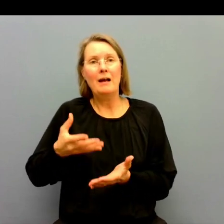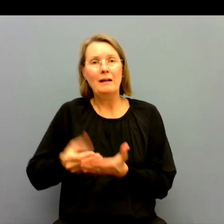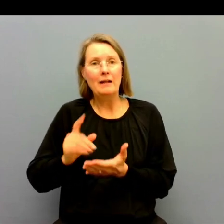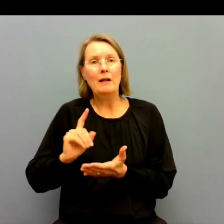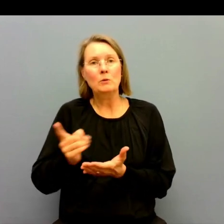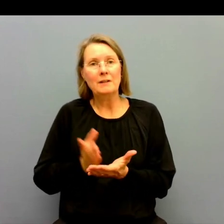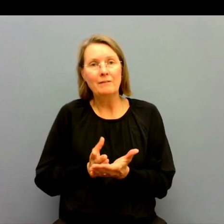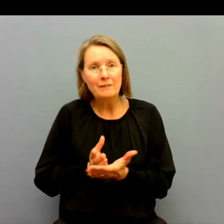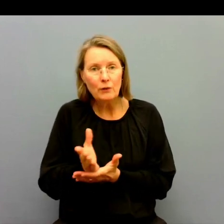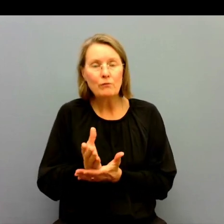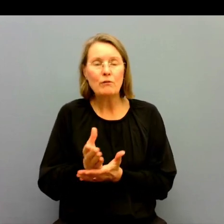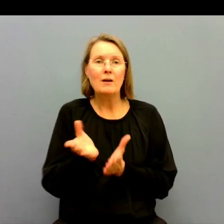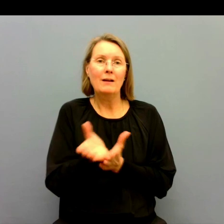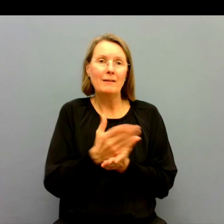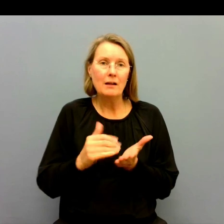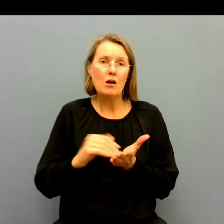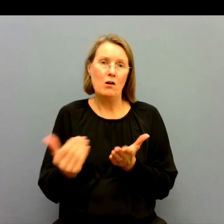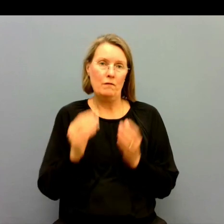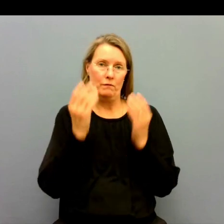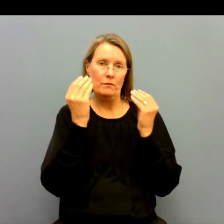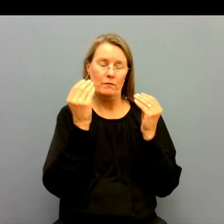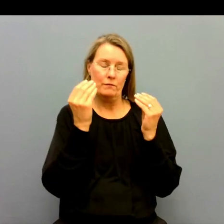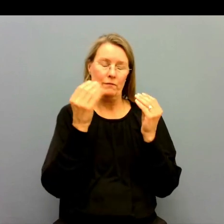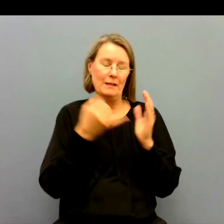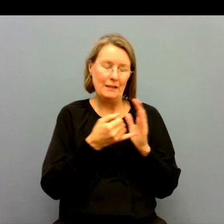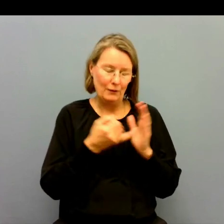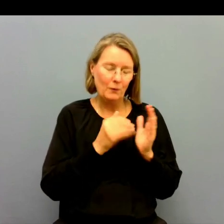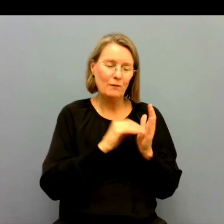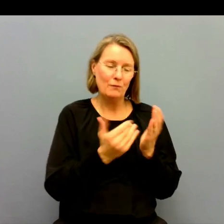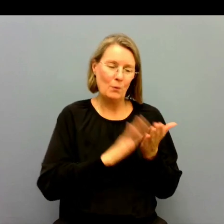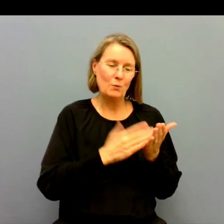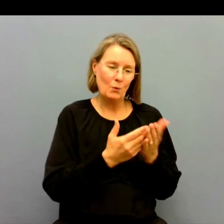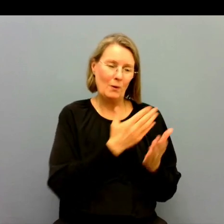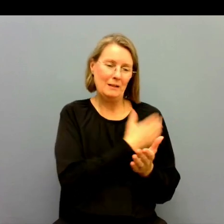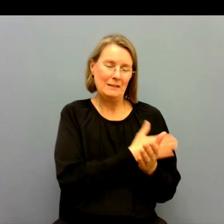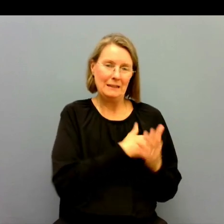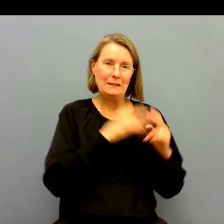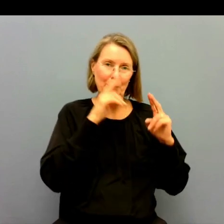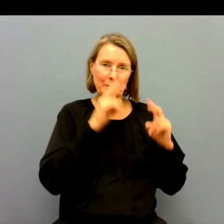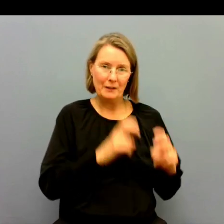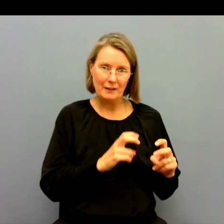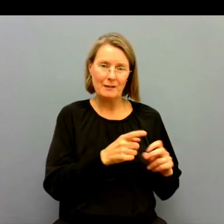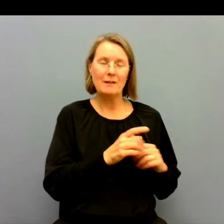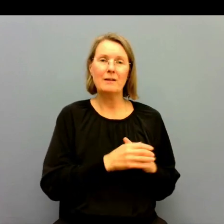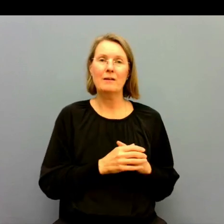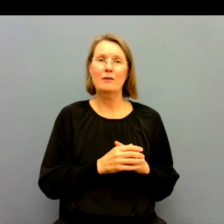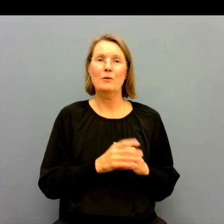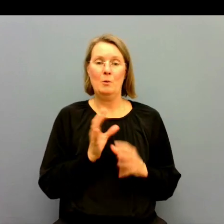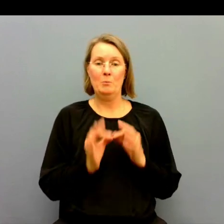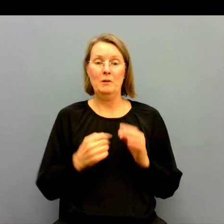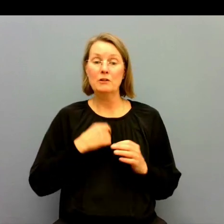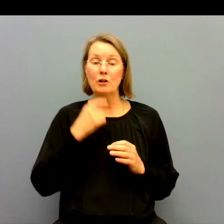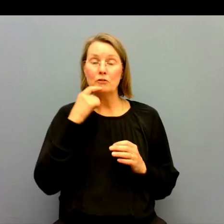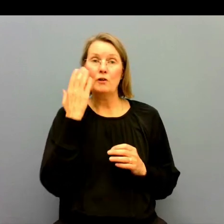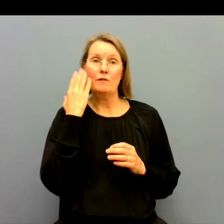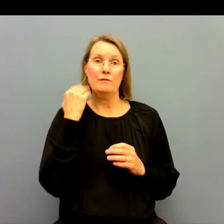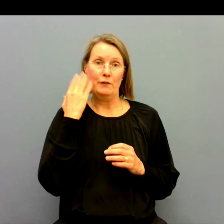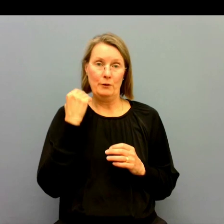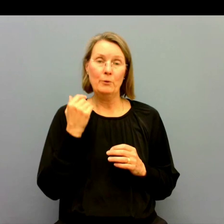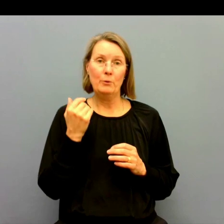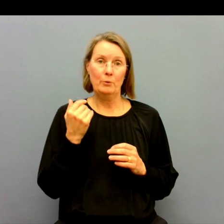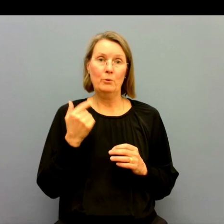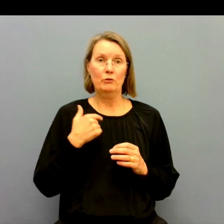och genomföra delar i alla fall av innehållet i tolktjänstutredningen. Och det som jag lyfte